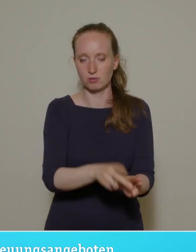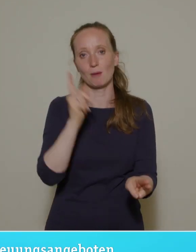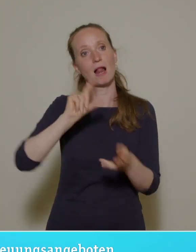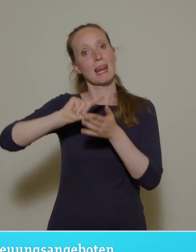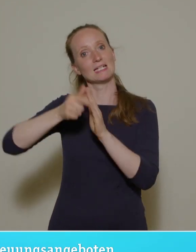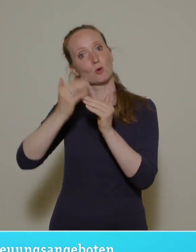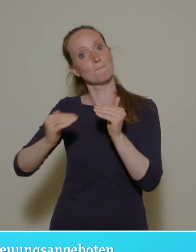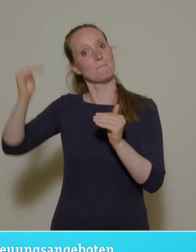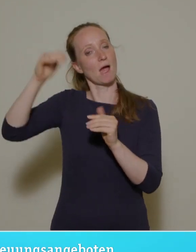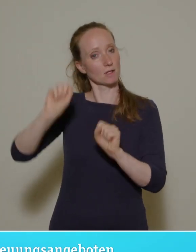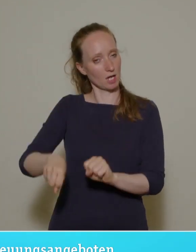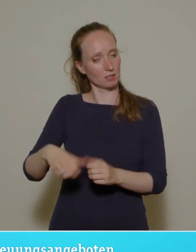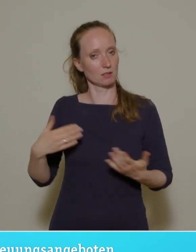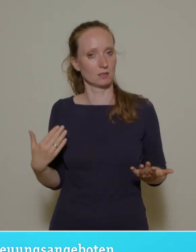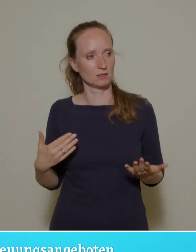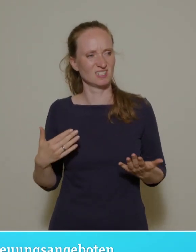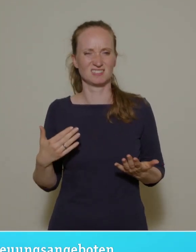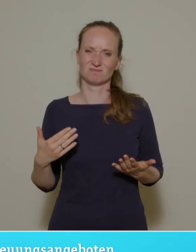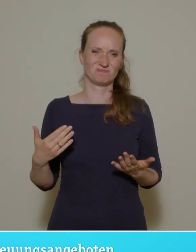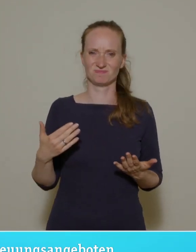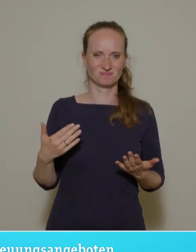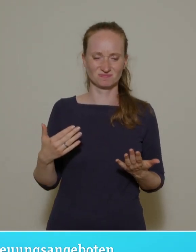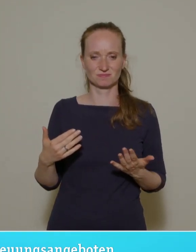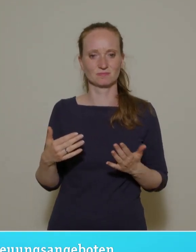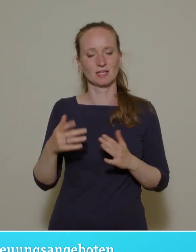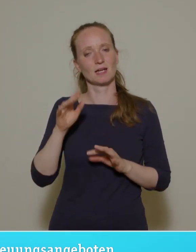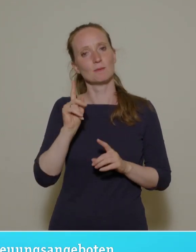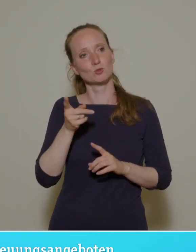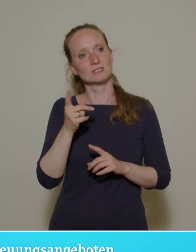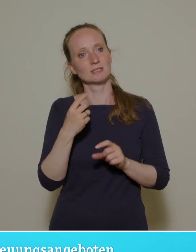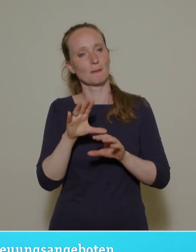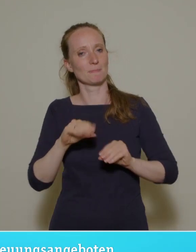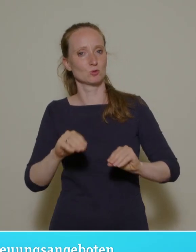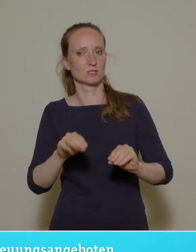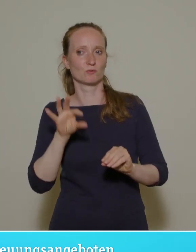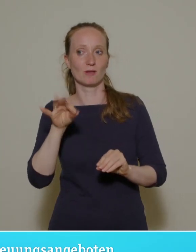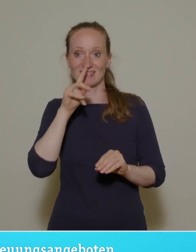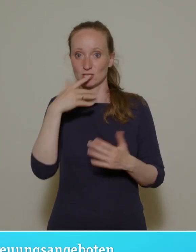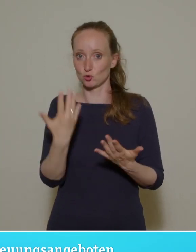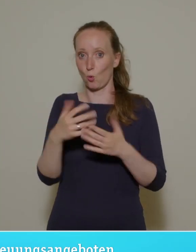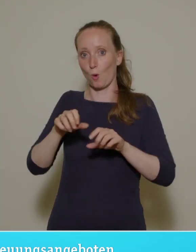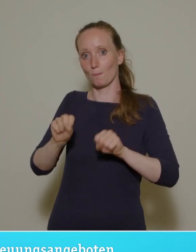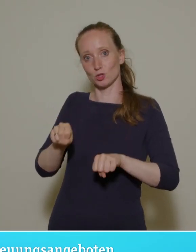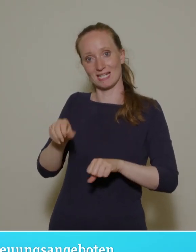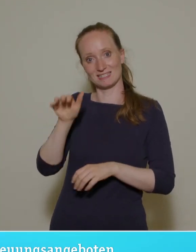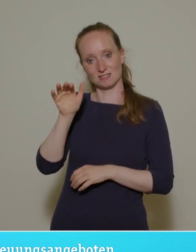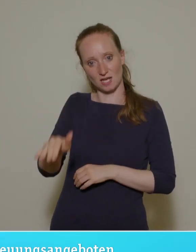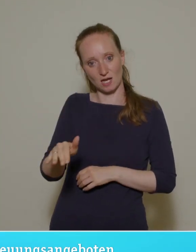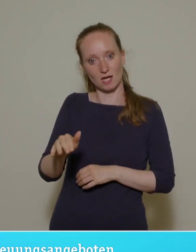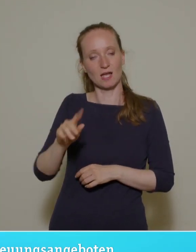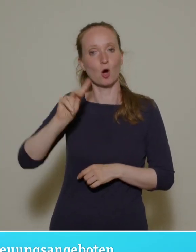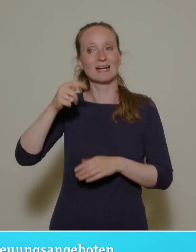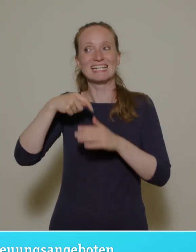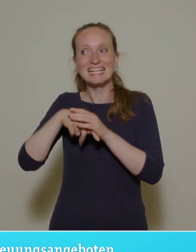Dann muss das meiner Ansicht nach prioritär dafür eingesetzt werden, wenn wir solche Potenziale haben, auch in der gelebten